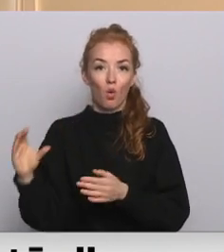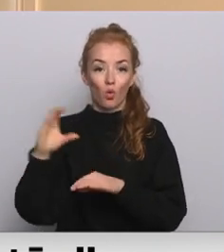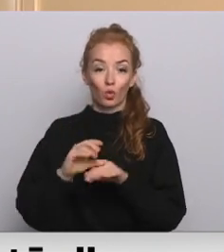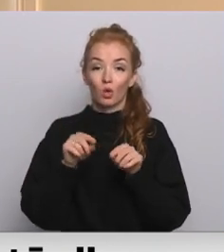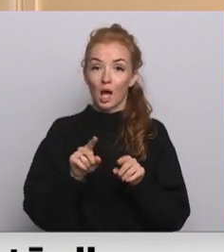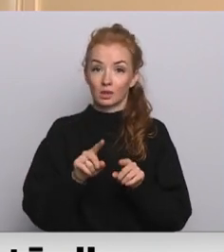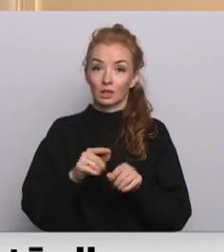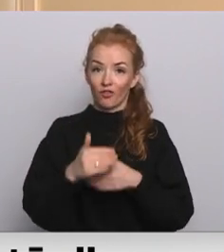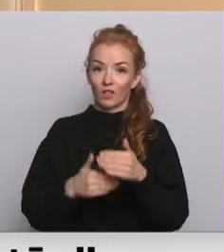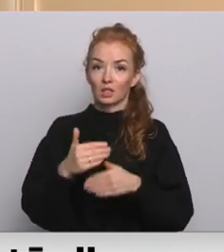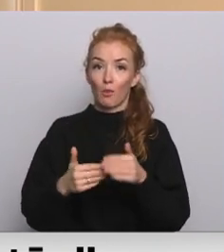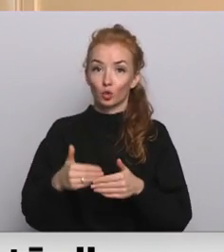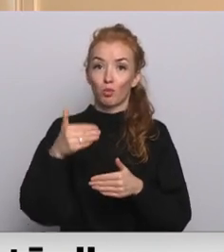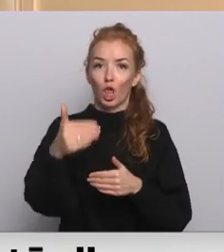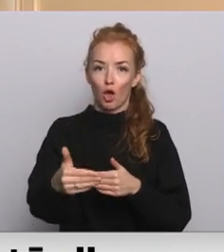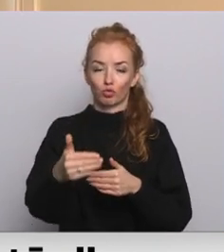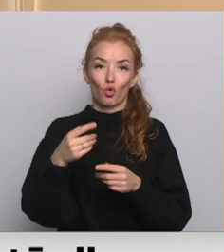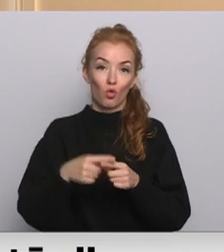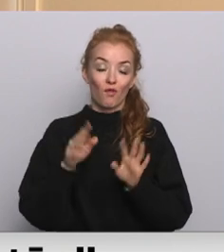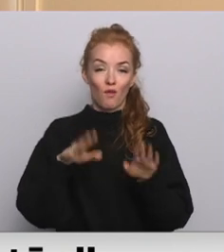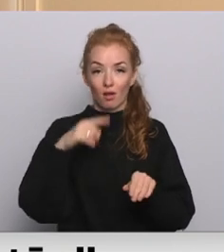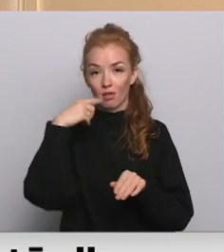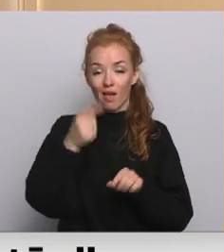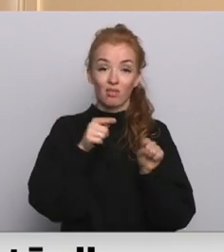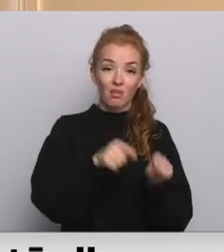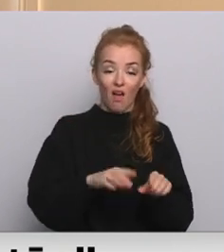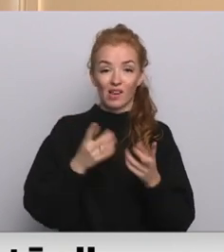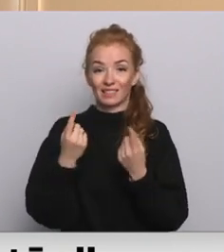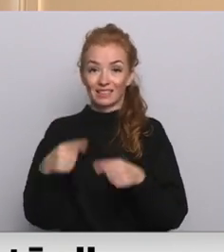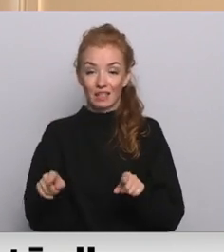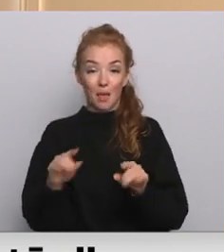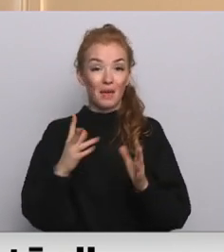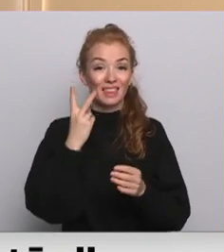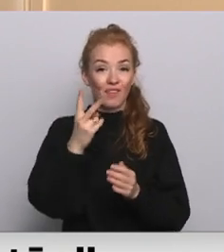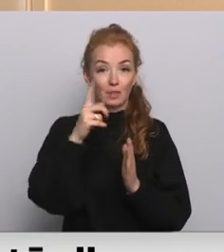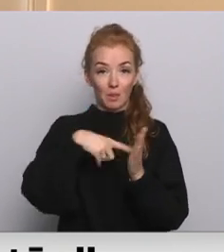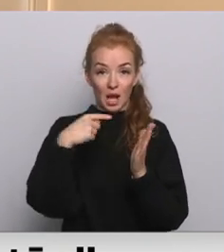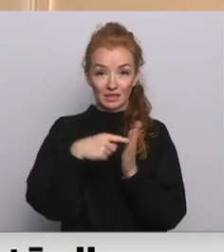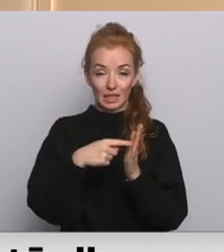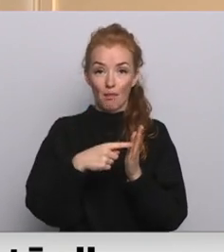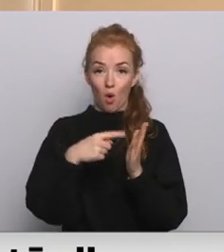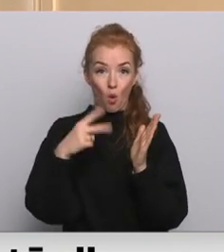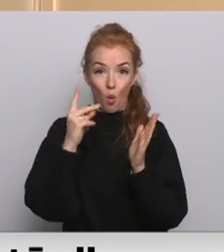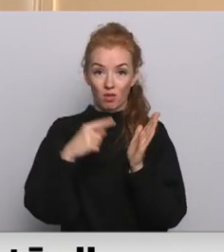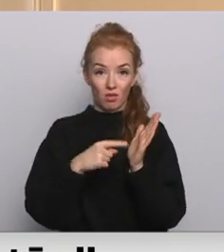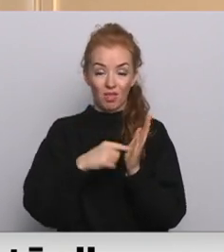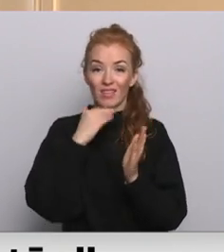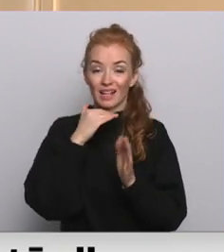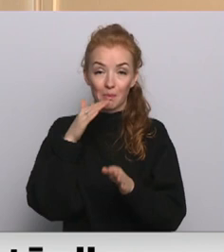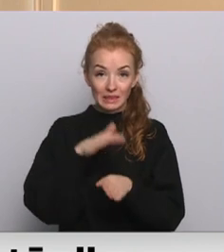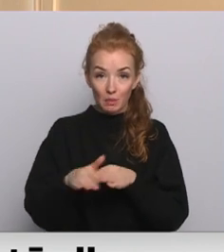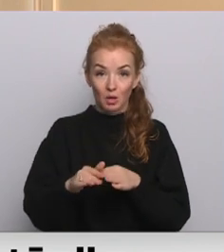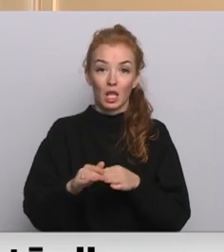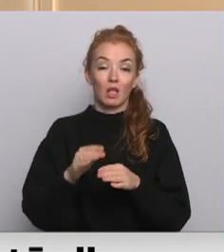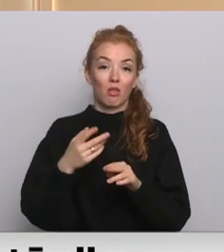solis uz priekšu tādā ziņā, ja, un var jau teikt, ja, tā vai šitā, bet redzat, tie ir divas prasības, un vienu kategoriski neizpildu, un otru tikai